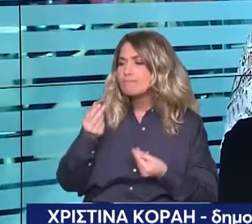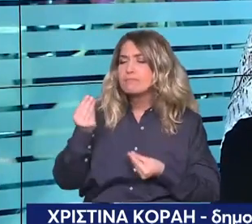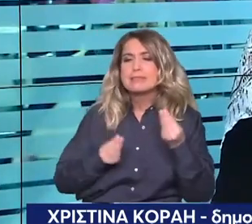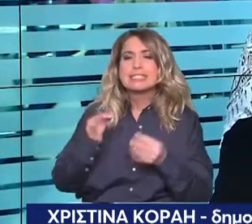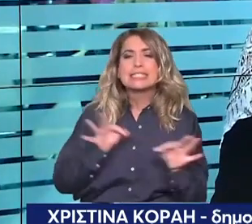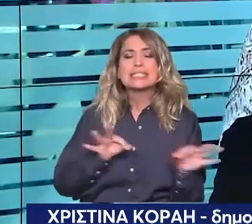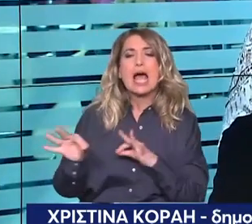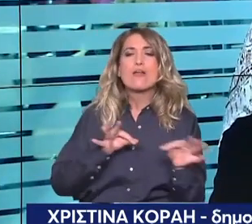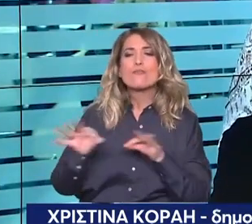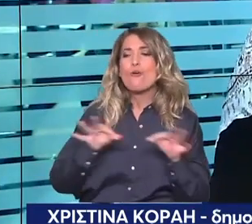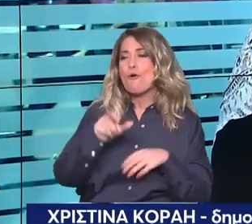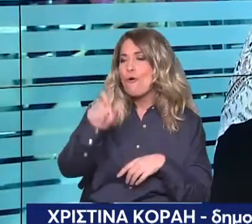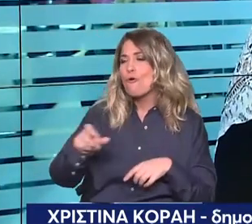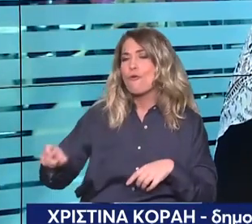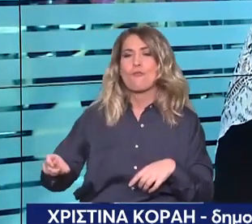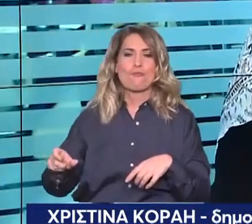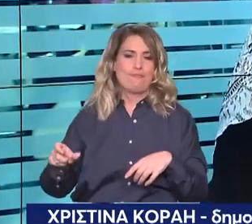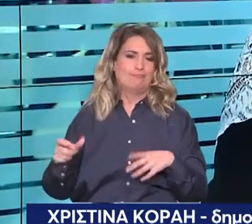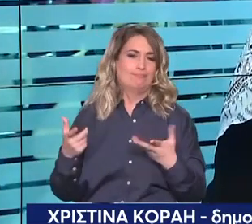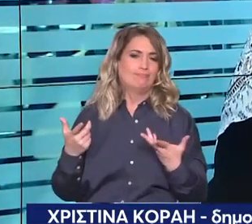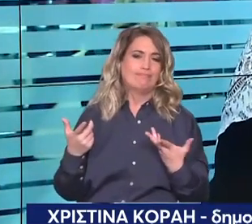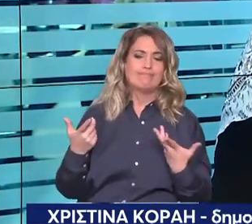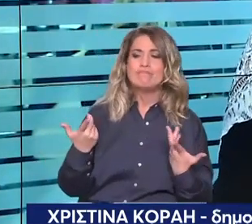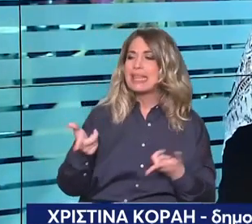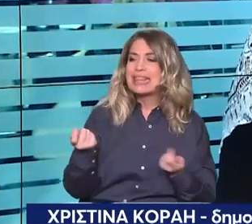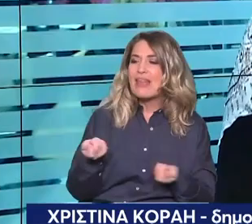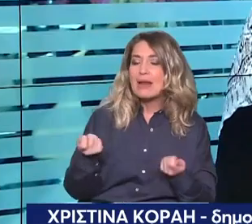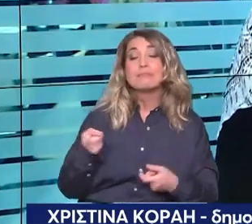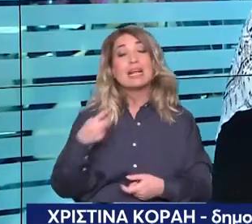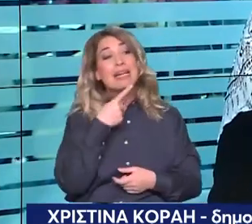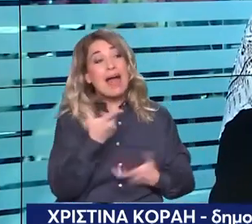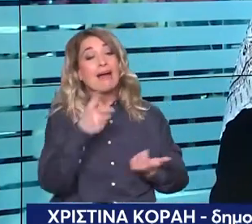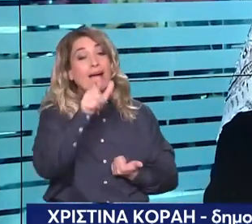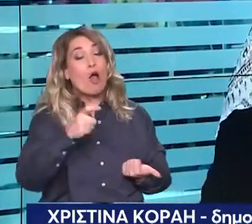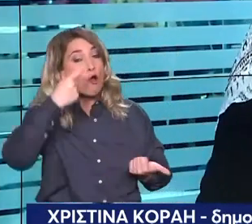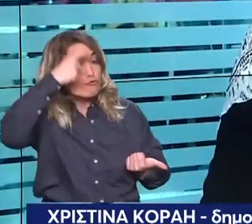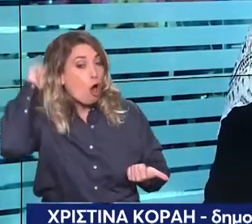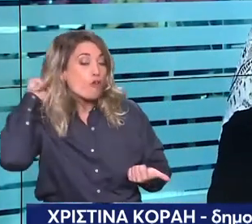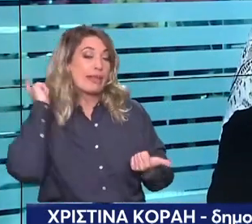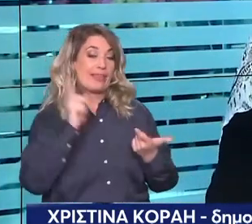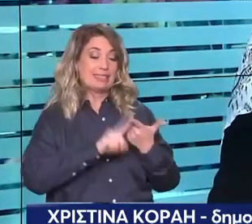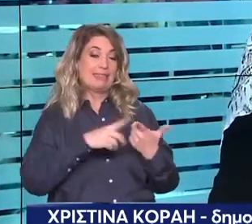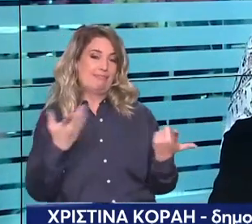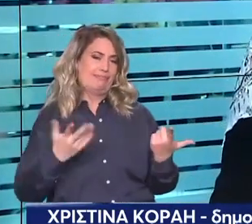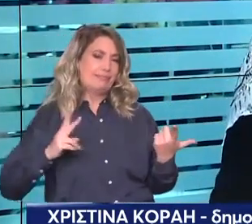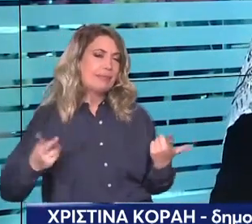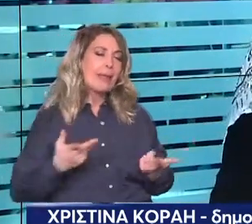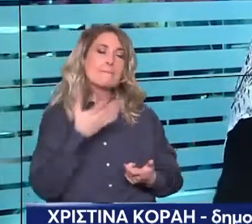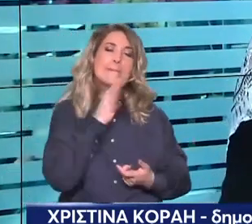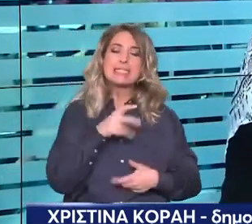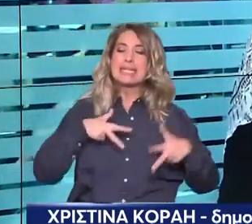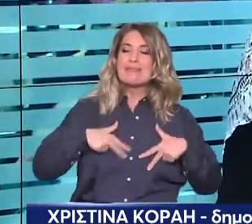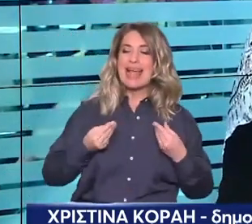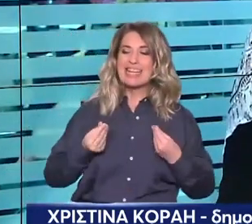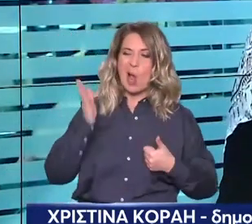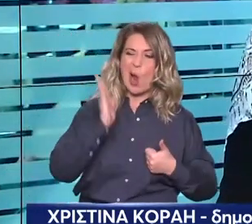αλλά ίσως για τον κύριο Βορύδη υπάρχει κάποια ελαστικότητα να το πούμε